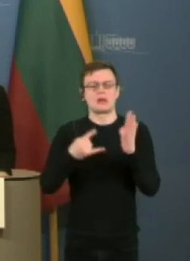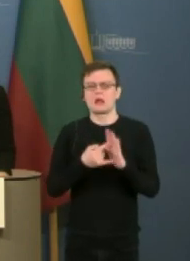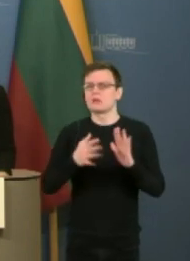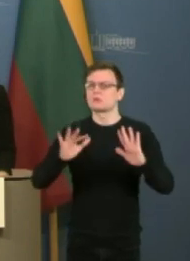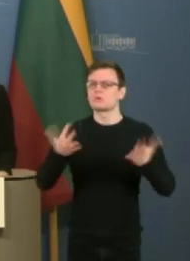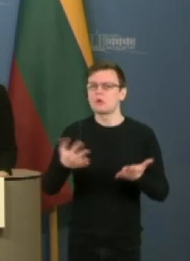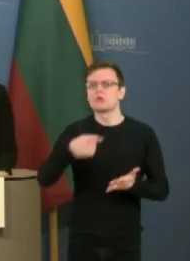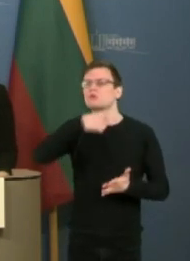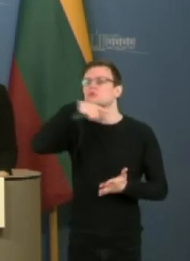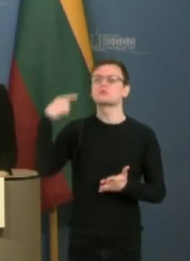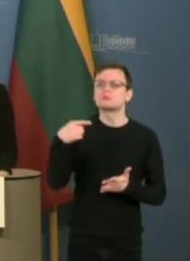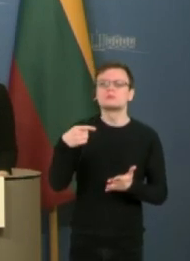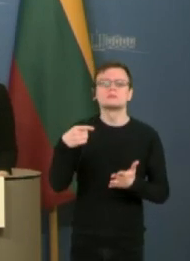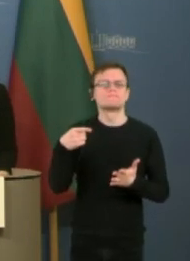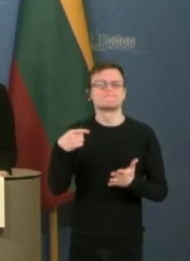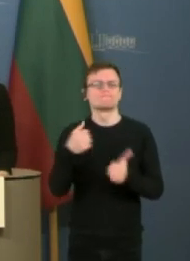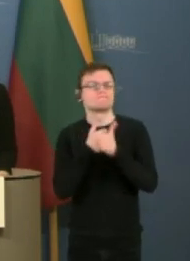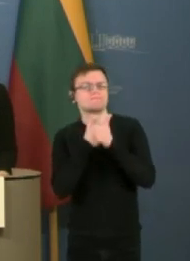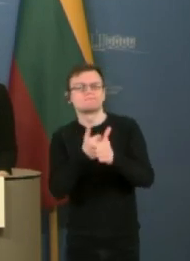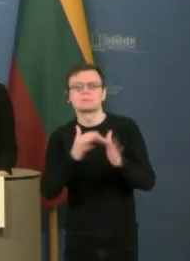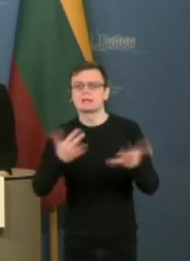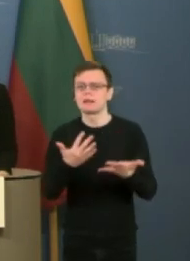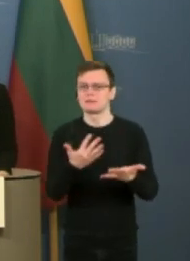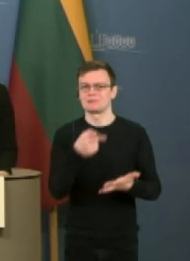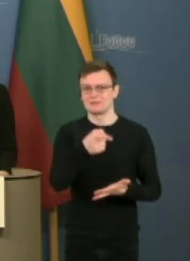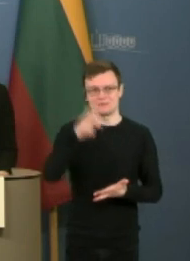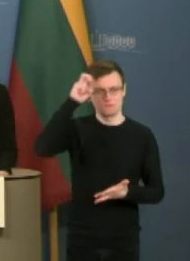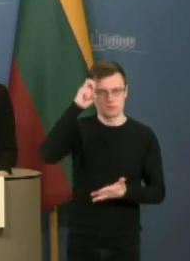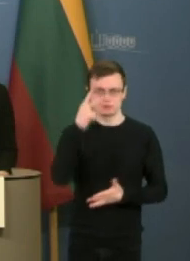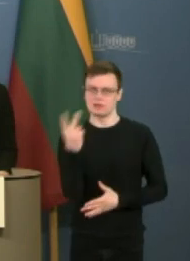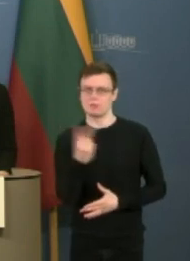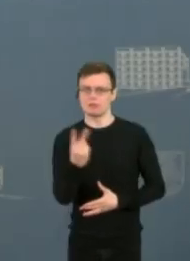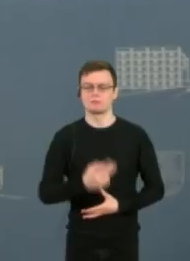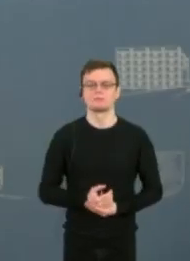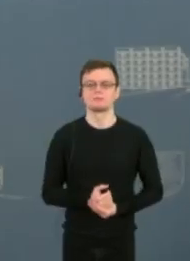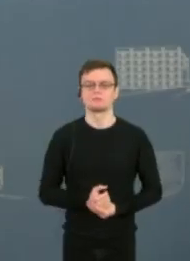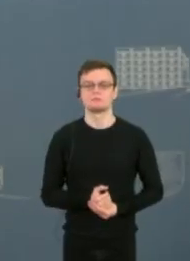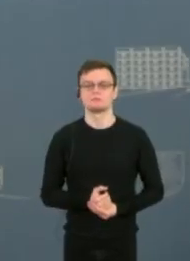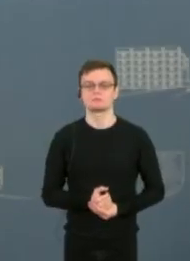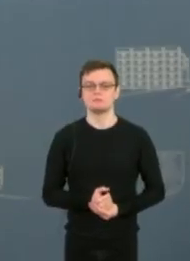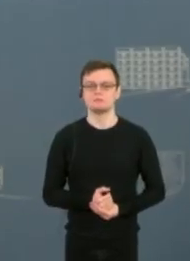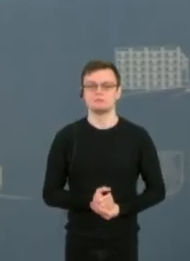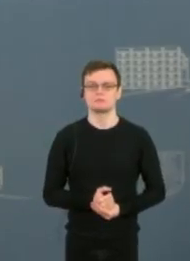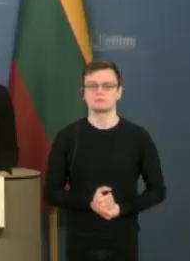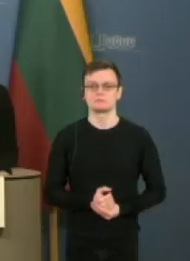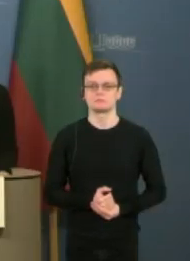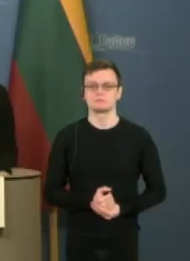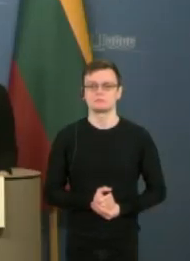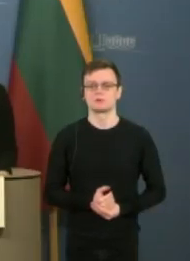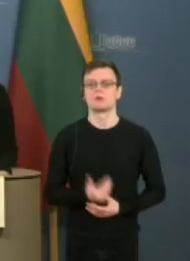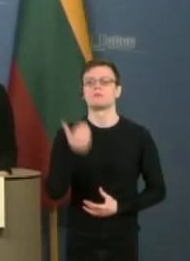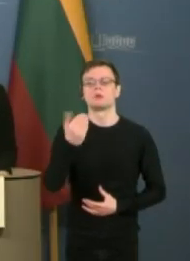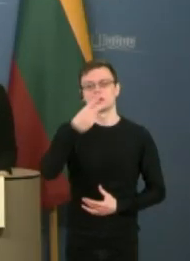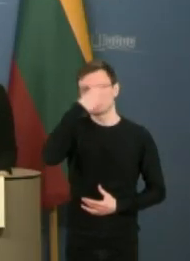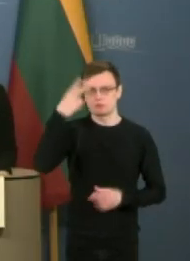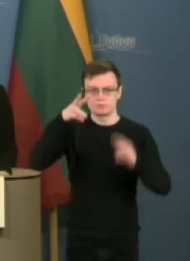planuojat laikytis, planuojat laikytis jūsų vyriausybės? Tai klausimas Lietuvos. Ačiū klausima.